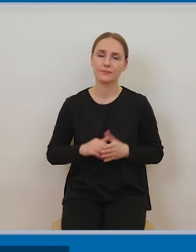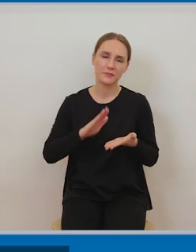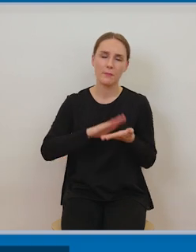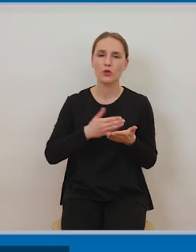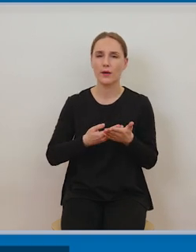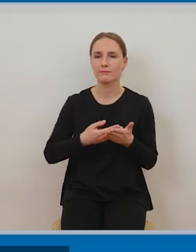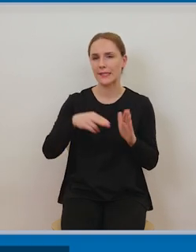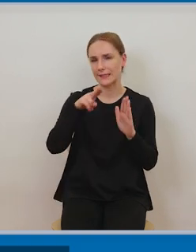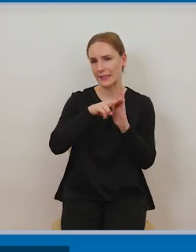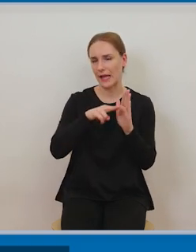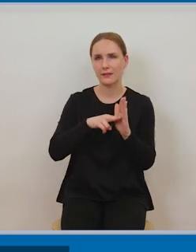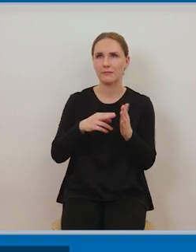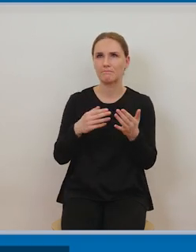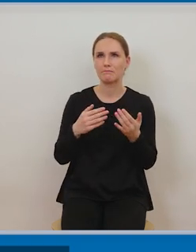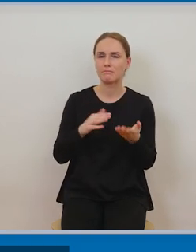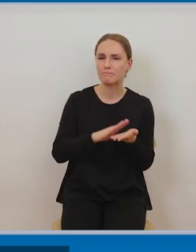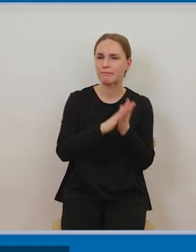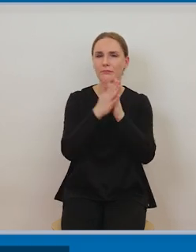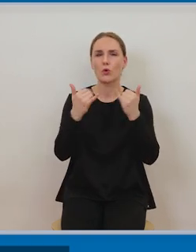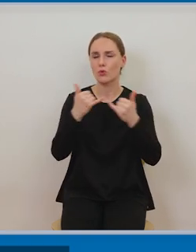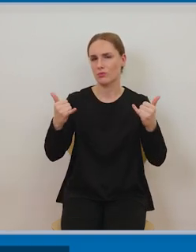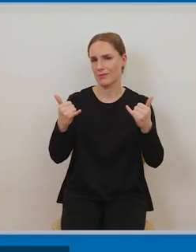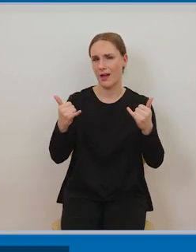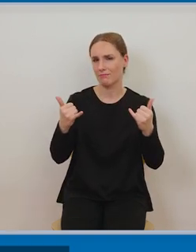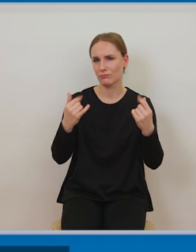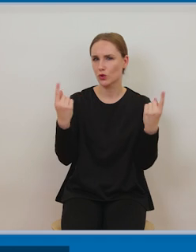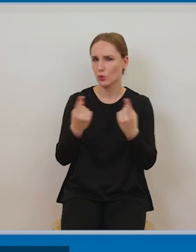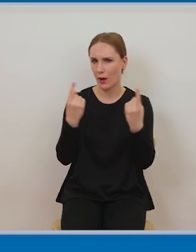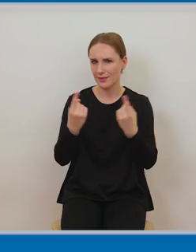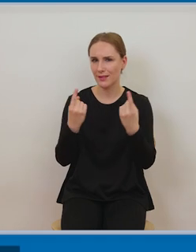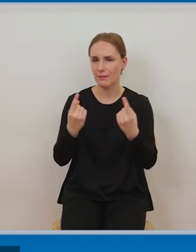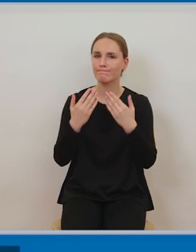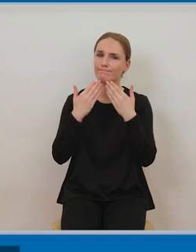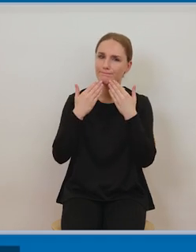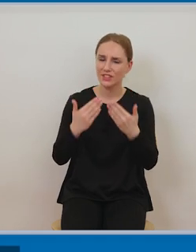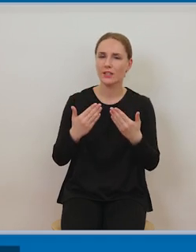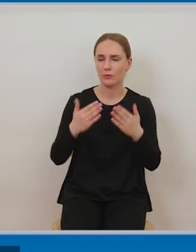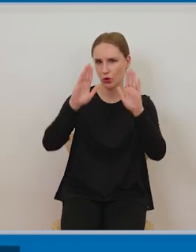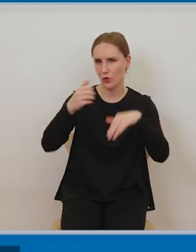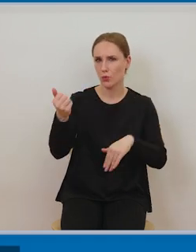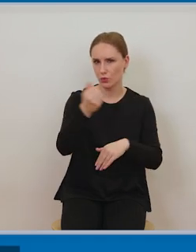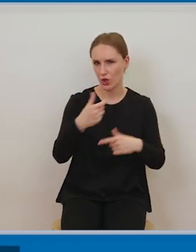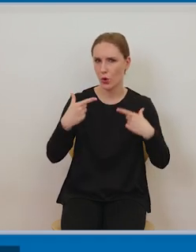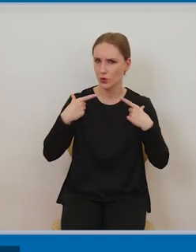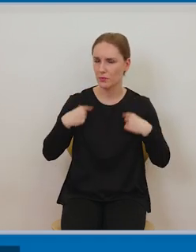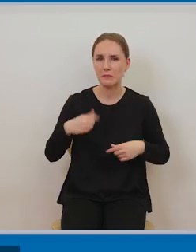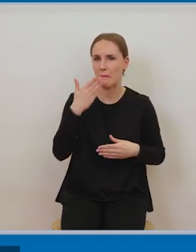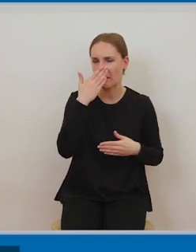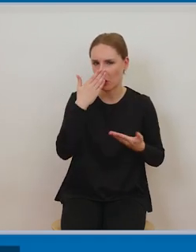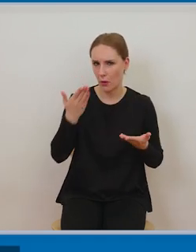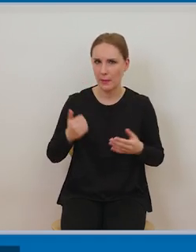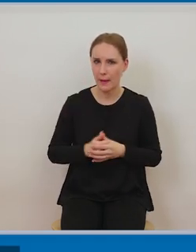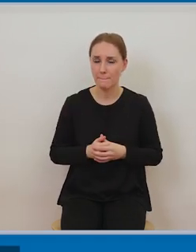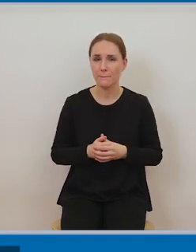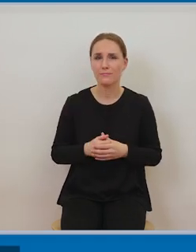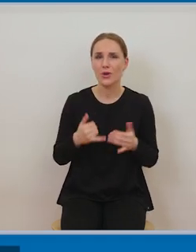w wielu przypadkach kiedy zachowujemy te zasady one jak najbardziej są możliwe myślę tutaj na przykład o pobieraniu